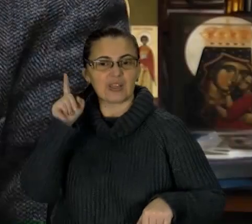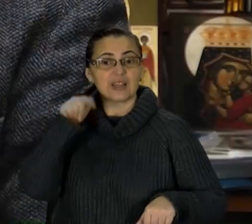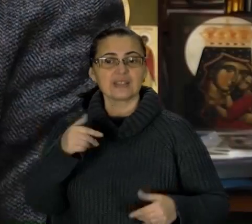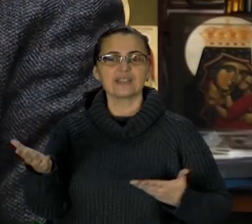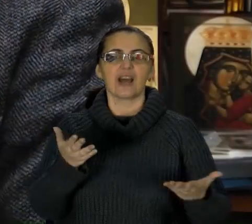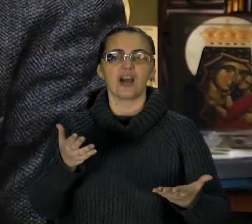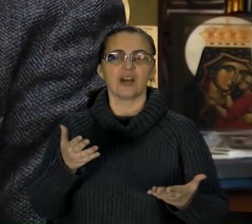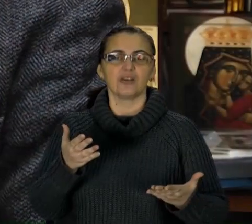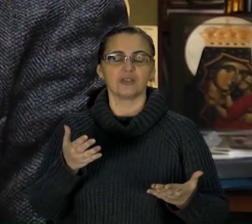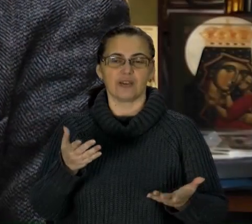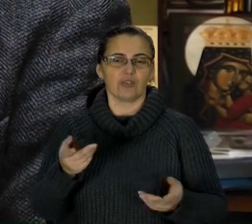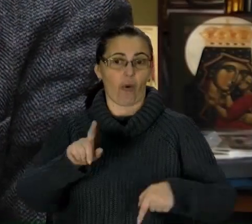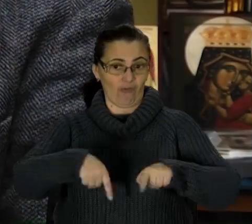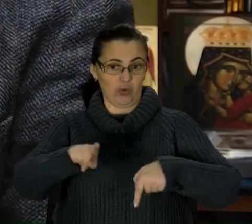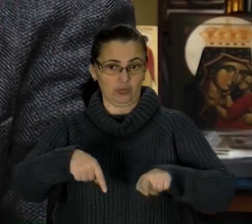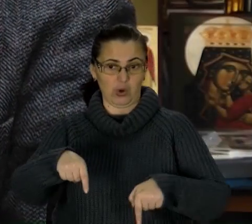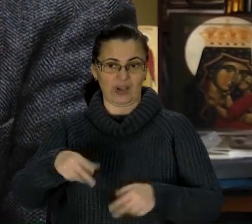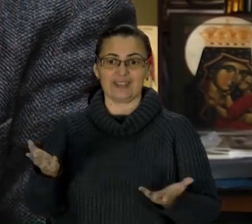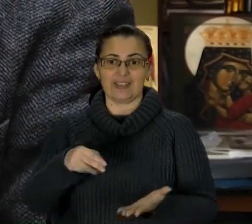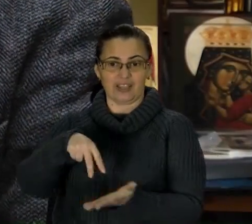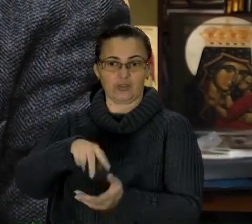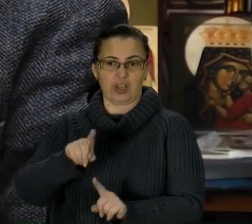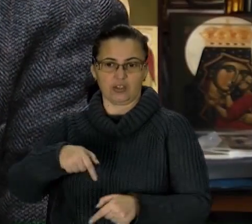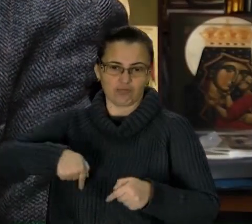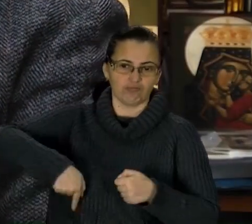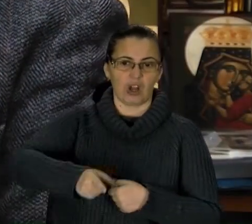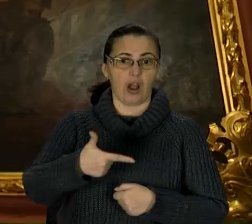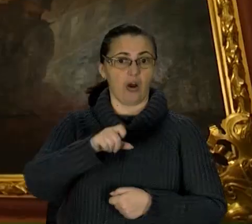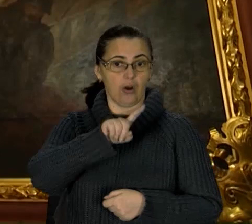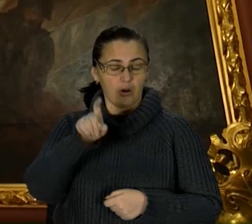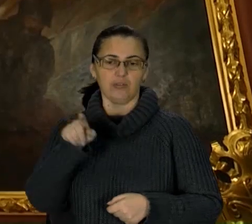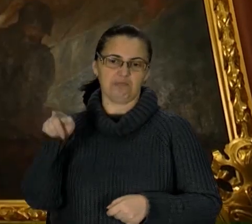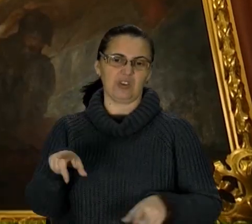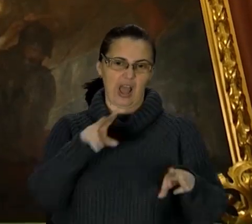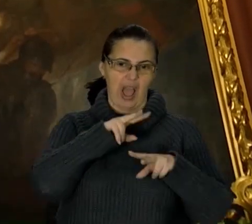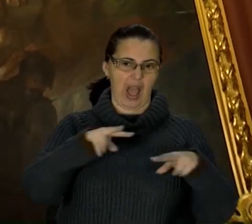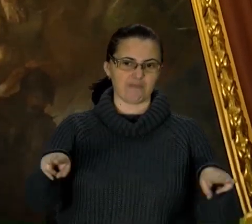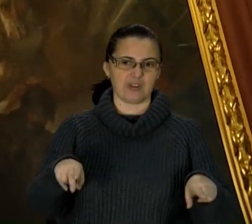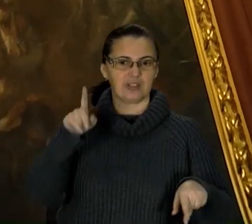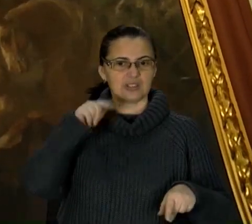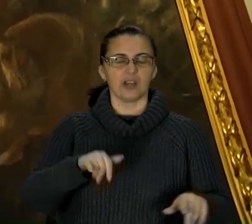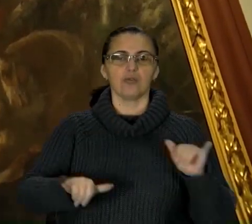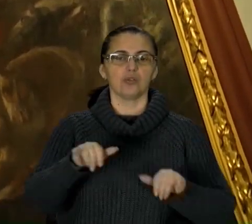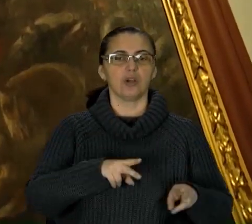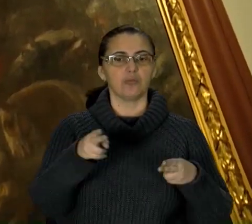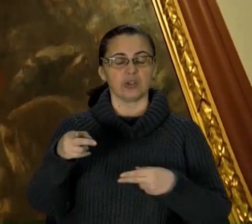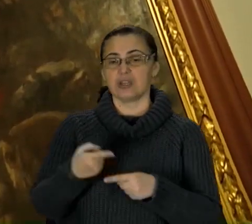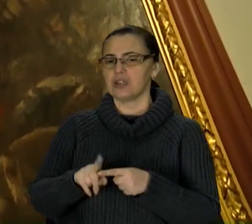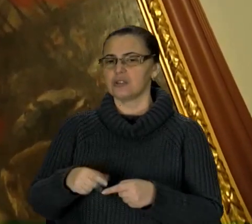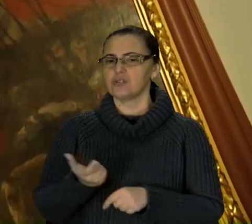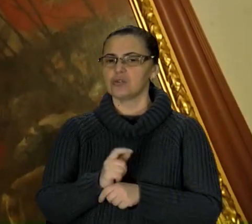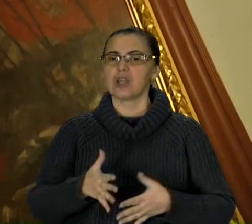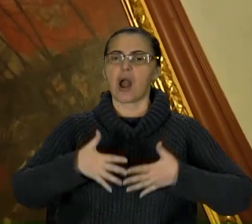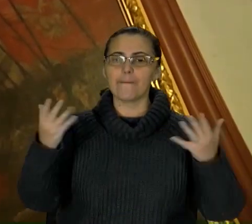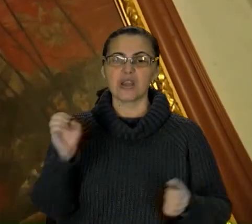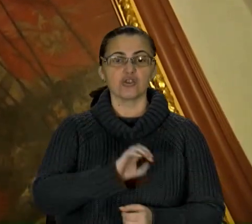гол. Так само він відчував, де треба бути, щоб знайти цю чи іншу річ. До прикладу цю найбільшу в Європі батальну картину,